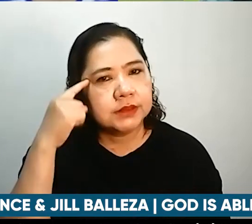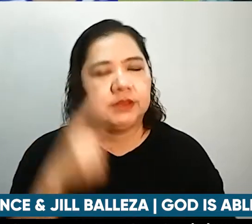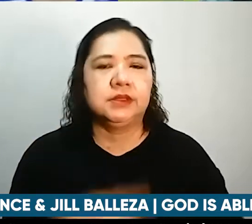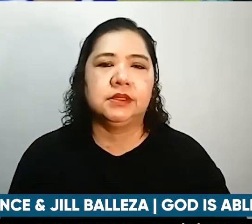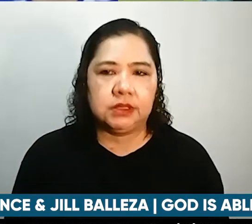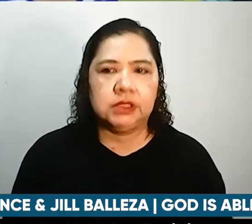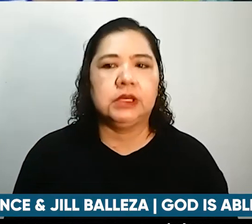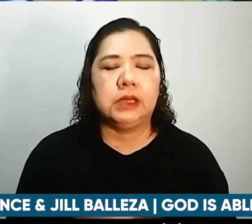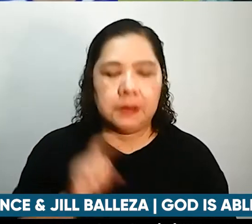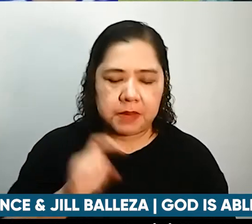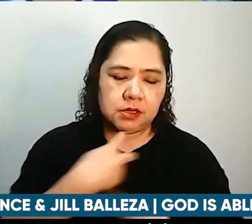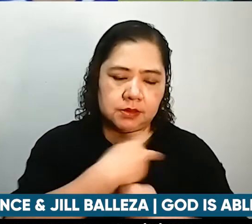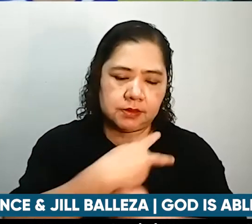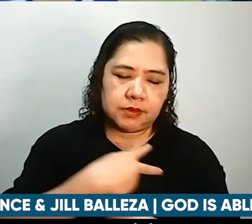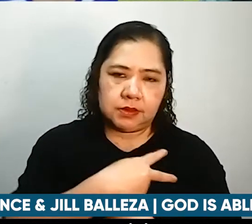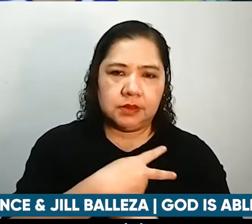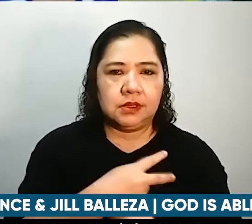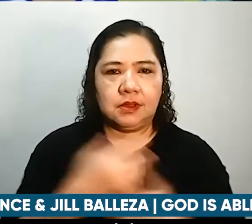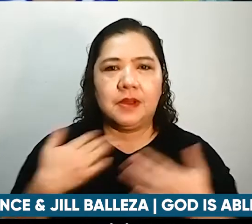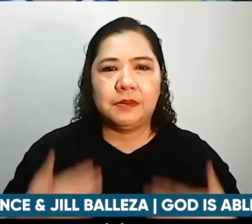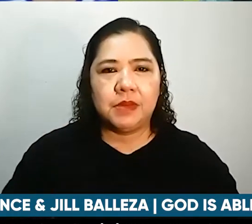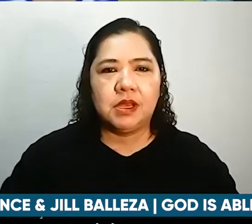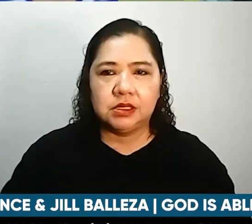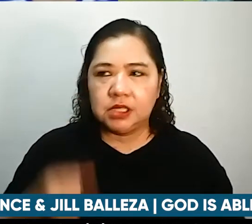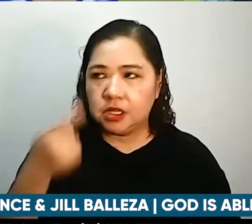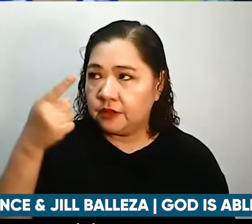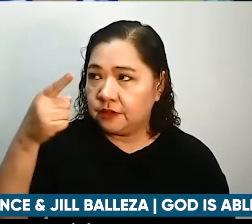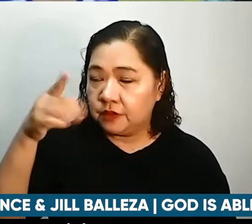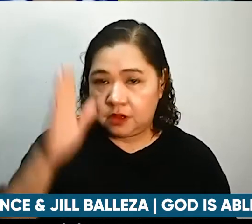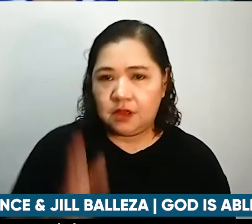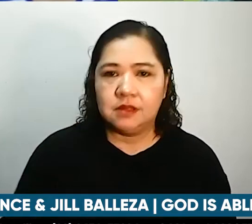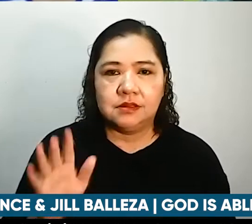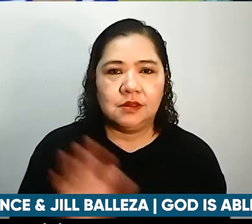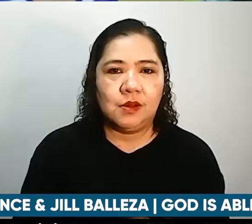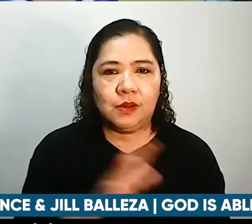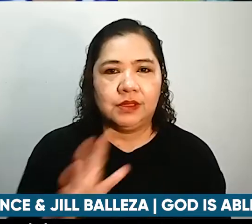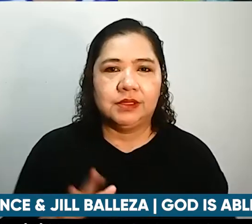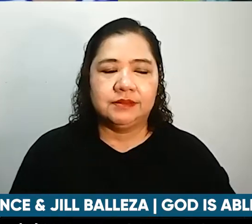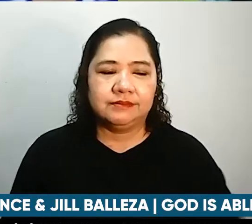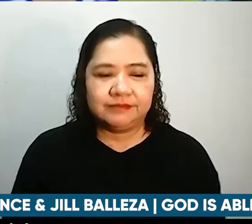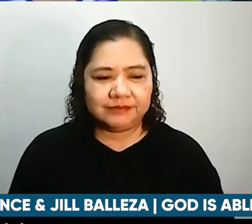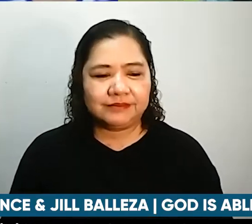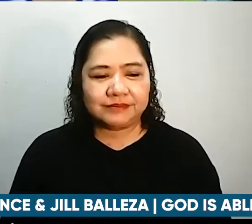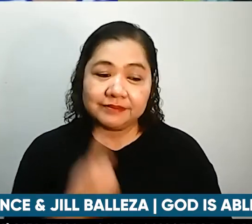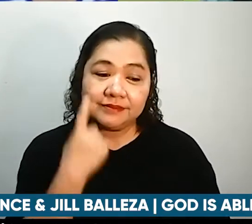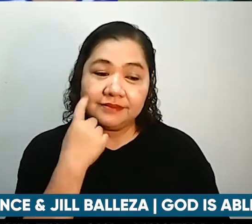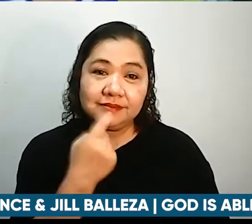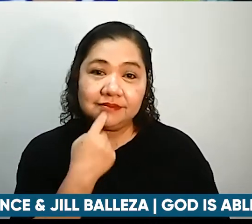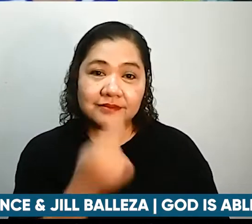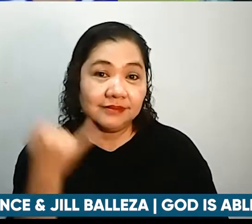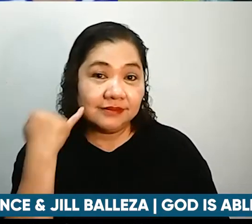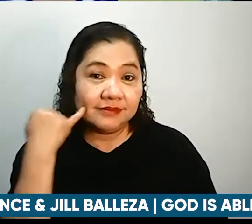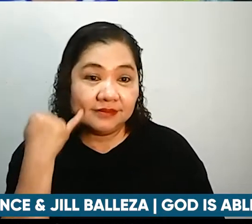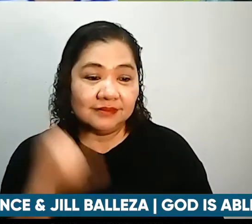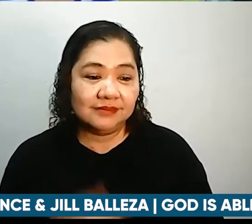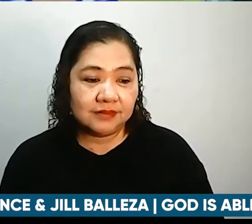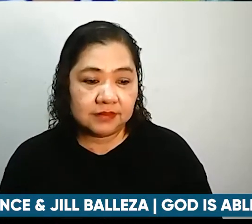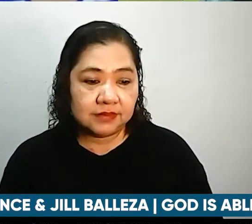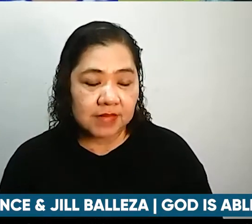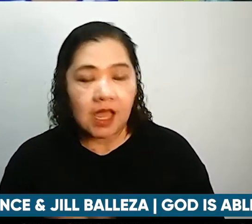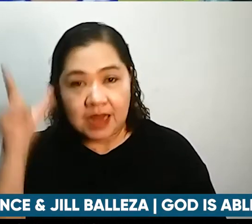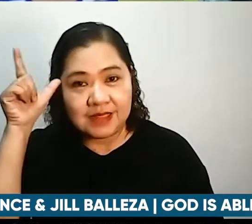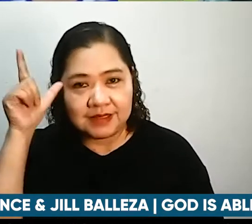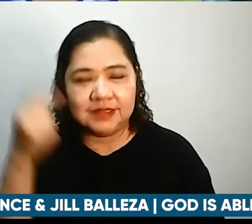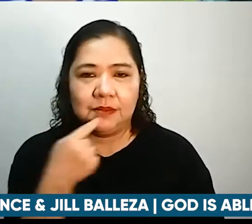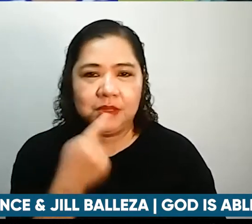-aalaga ng ating katawan for God's glory. Nabanggit mo, Ate Jill, pinapalakas ka ni Lord si Lance pala nagbanggit, pinapalakas